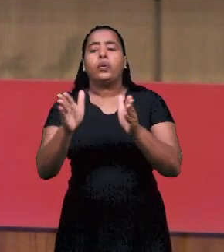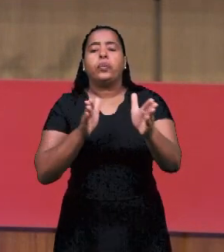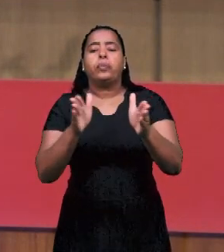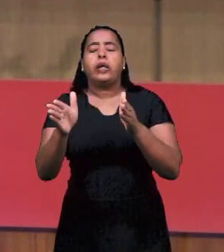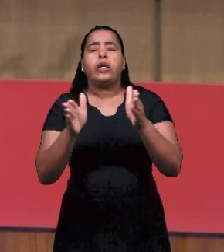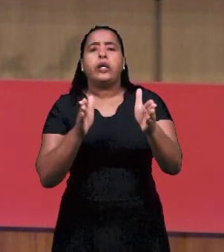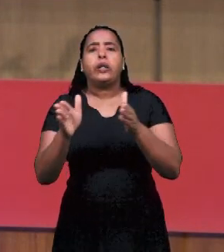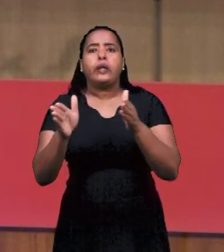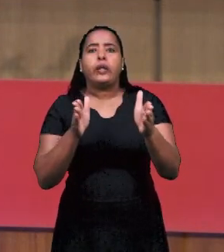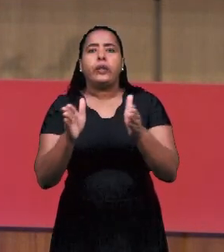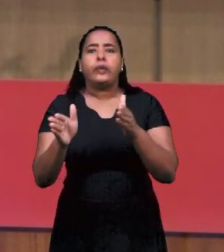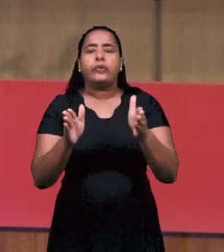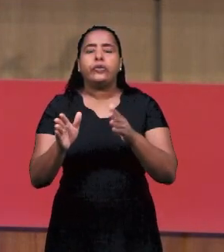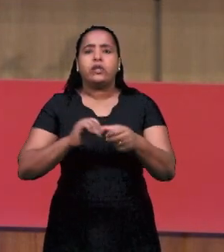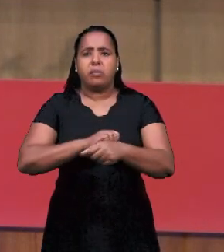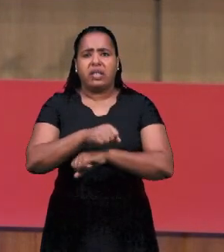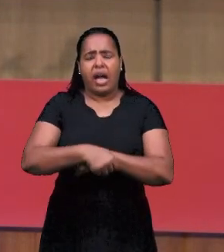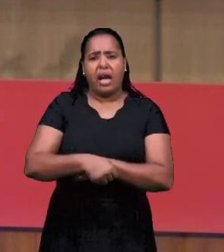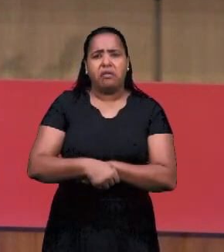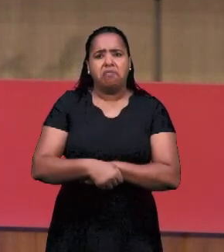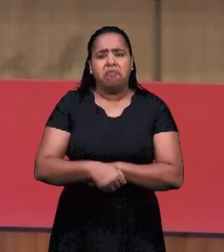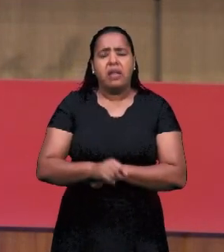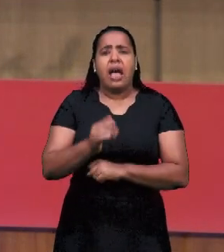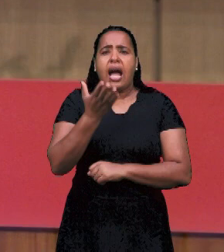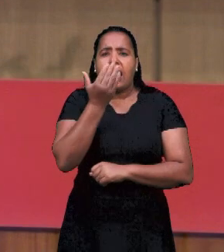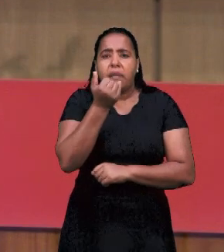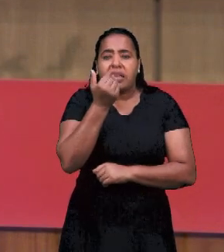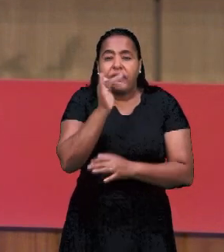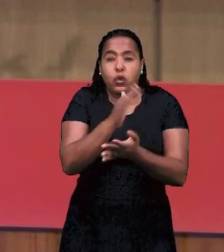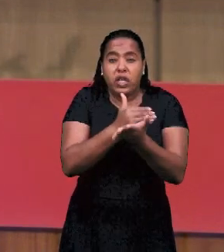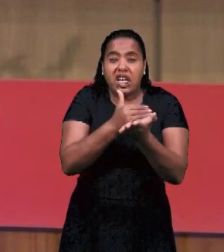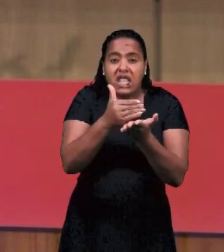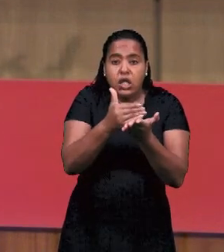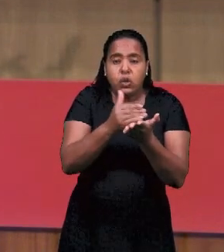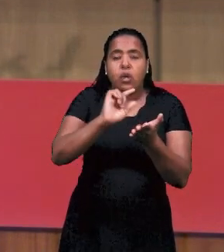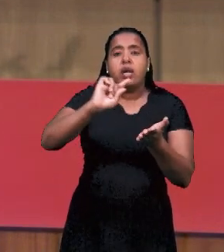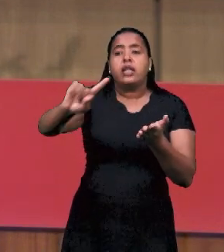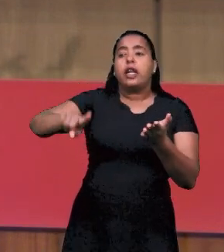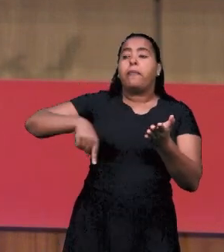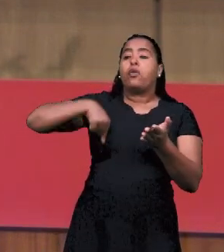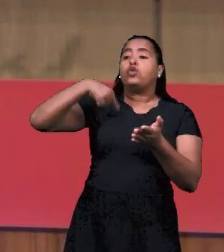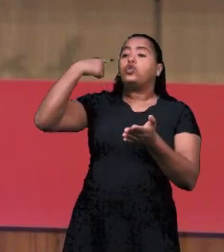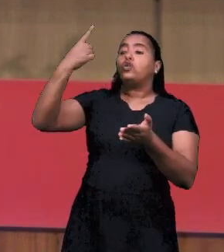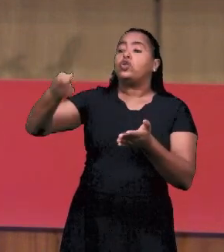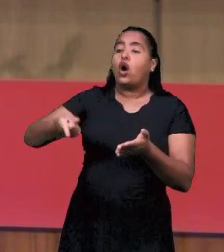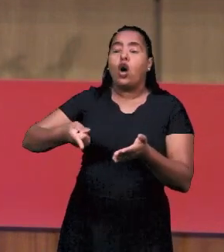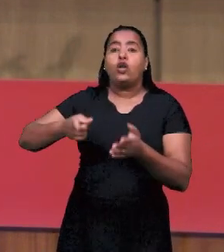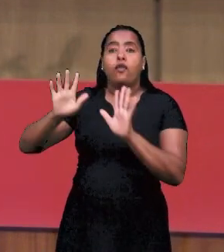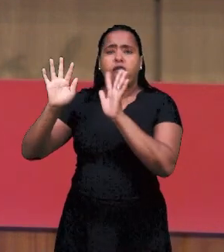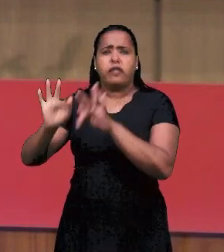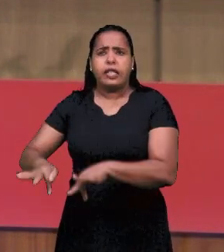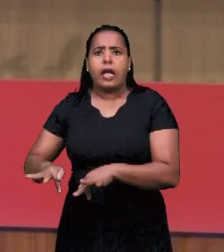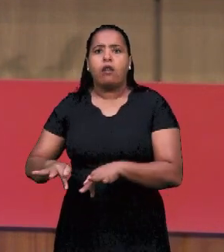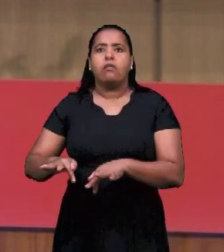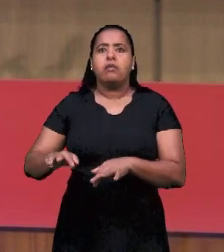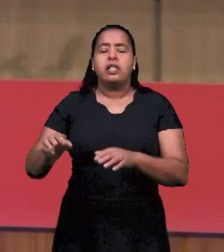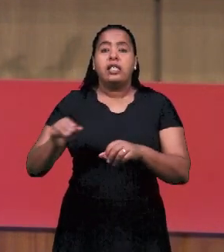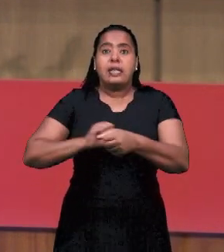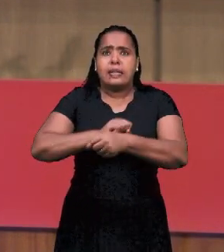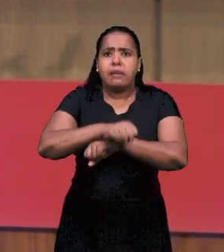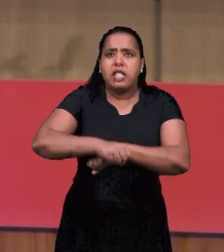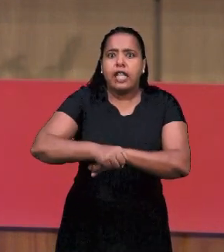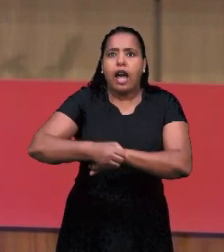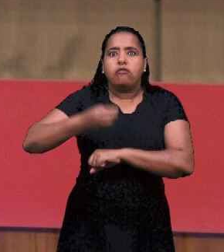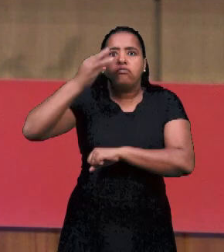часов. А весь семинар. Без еды. В начале семинара кушали. И кушали только в